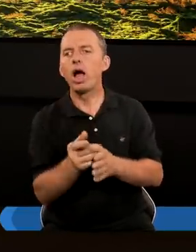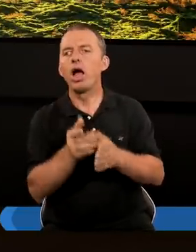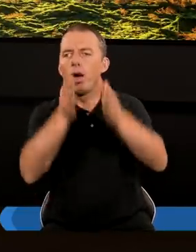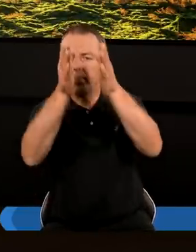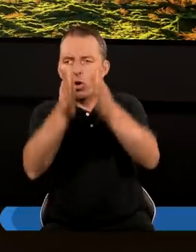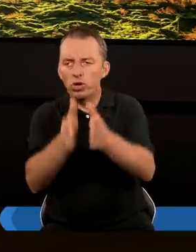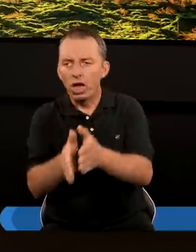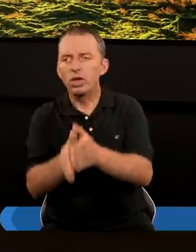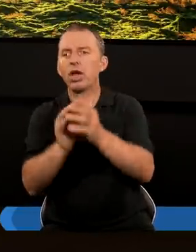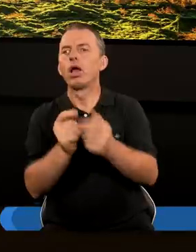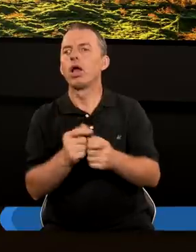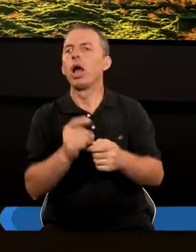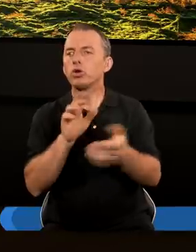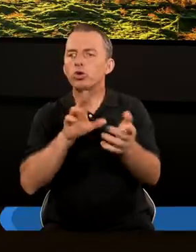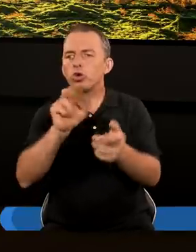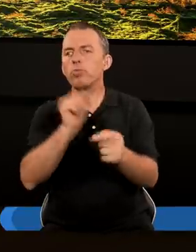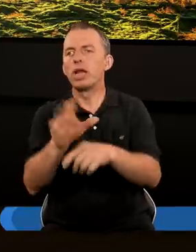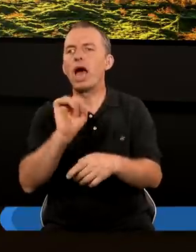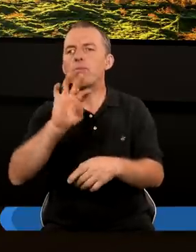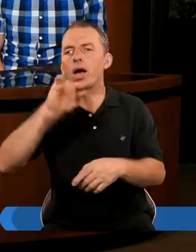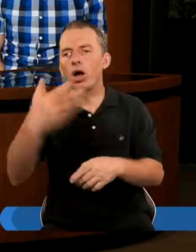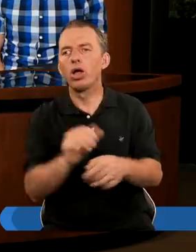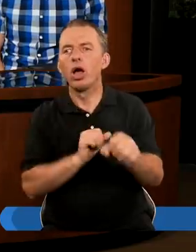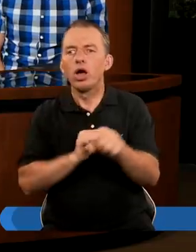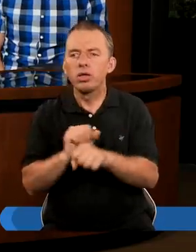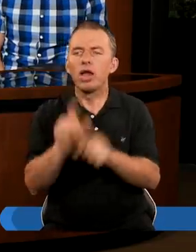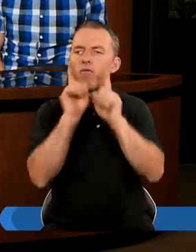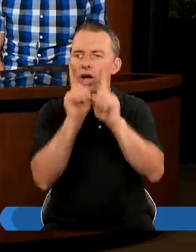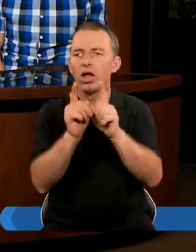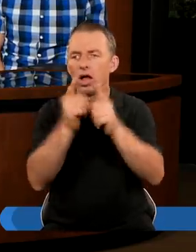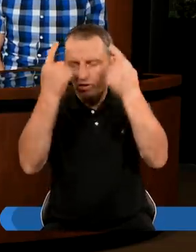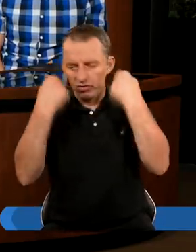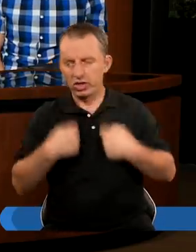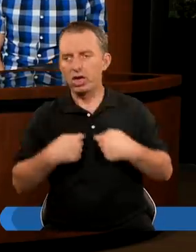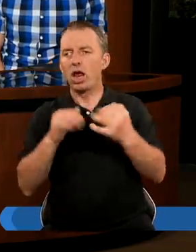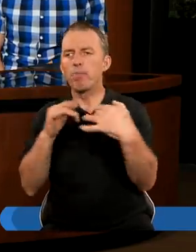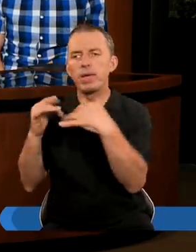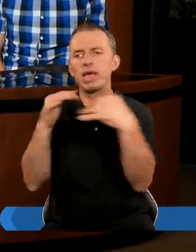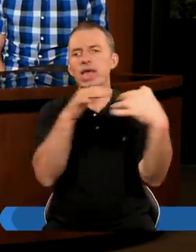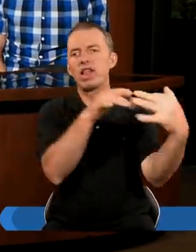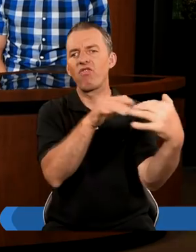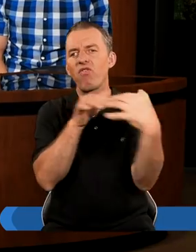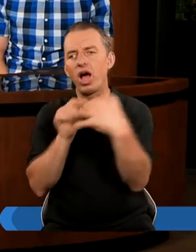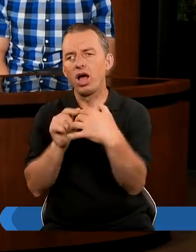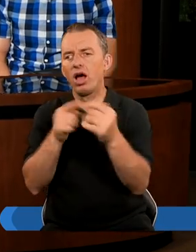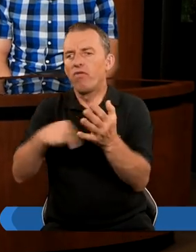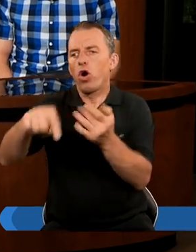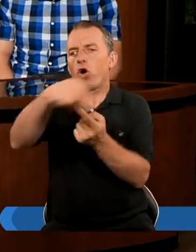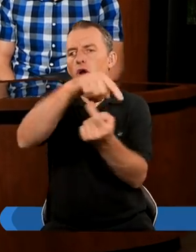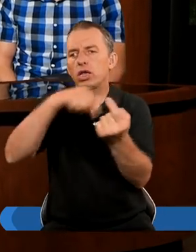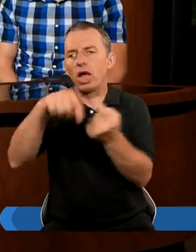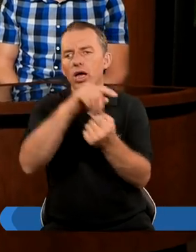pojawia się Najczęściej Czym jest ten Armagedon? Jest to faktyczna Fizyczna bitwa W